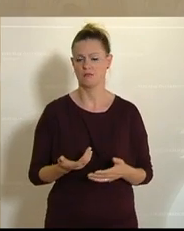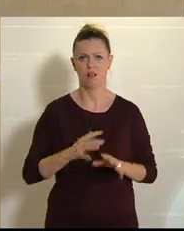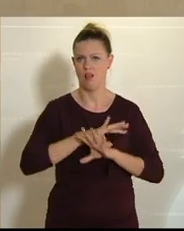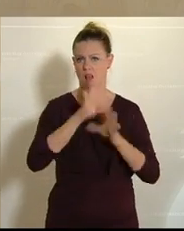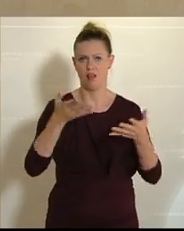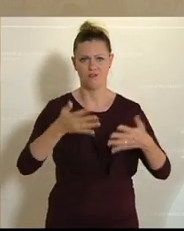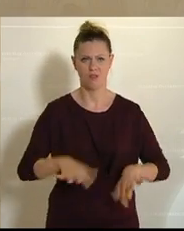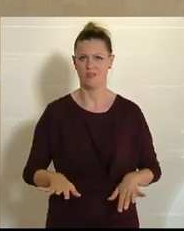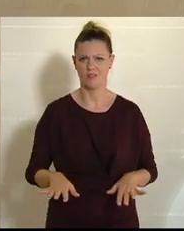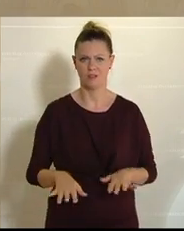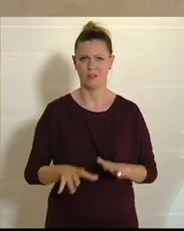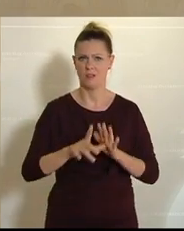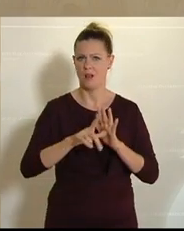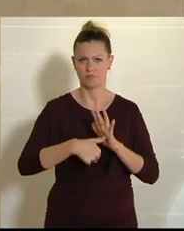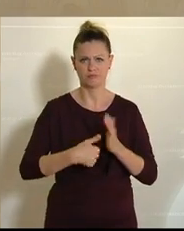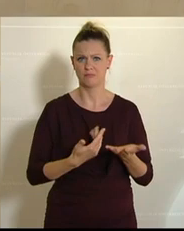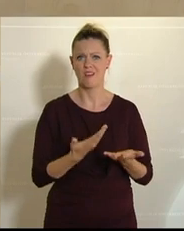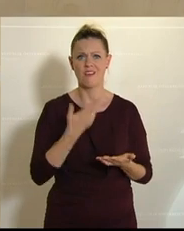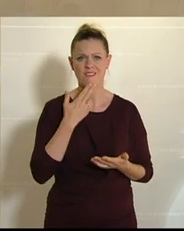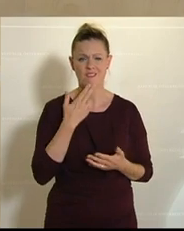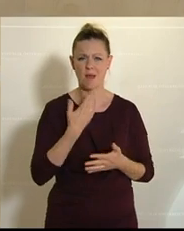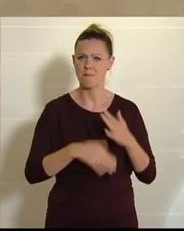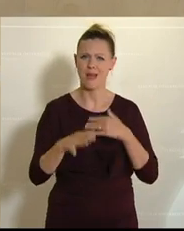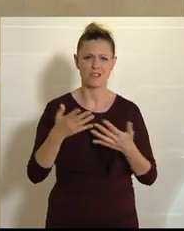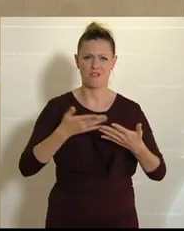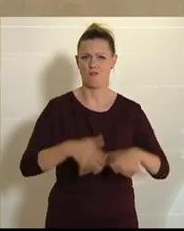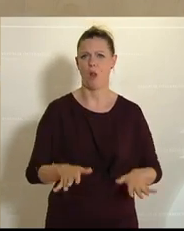bleibt über für das Klima. Das muss uns ganz klar sein.